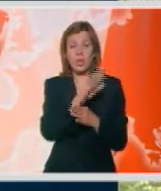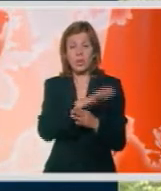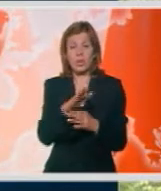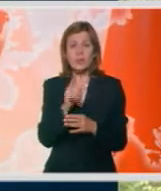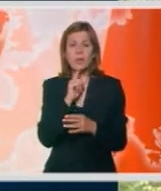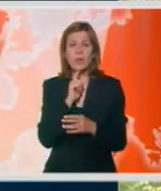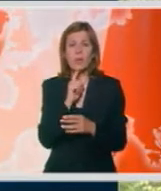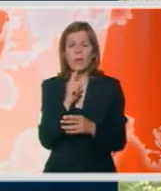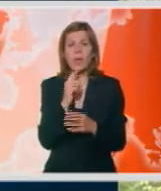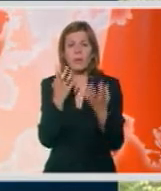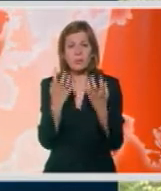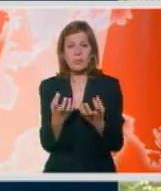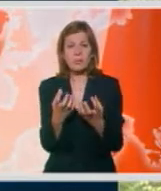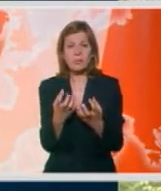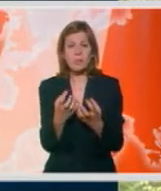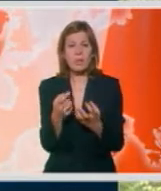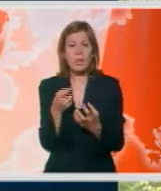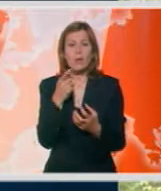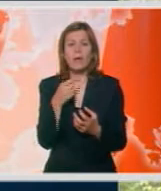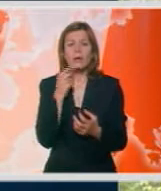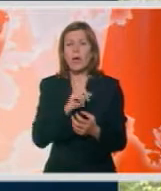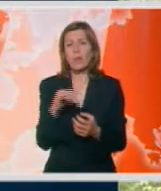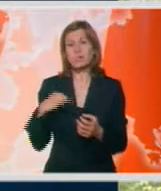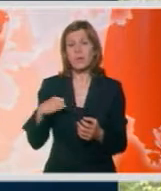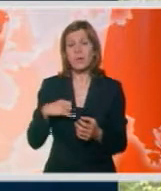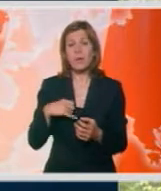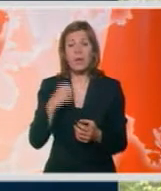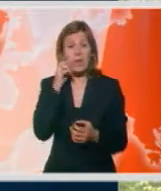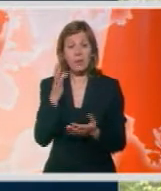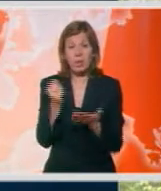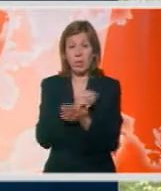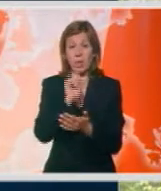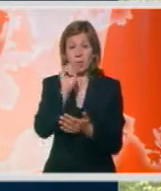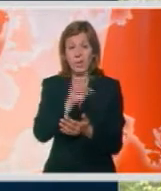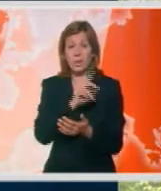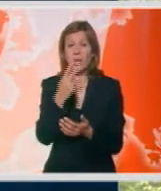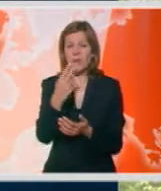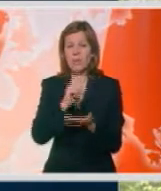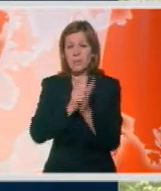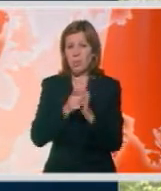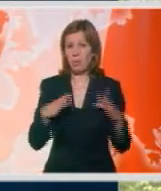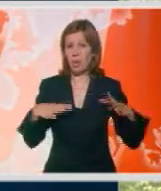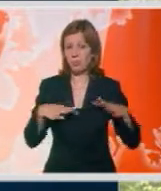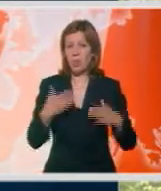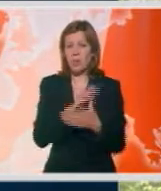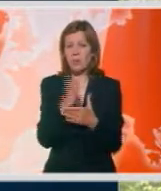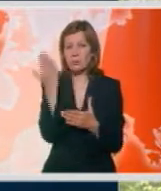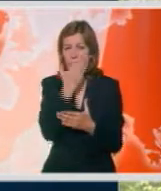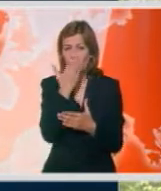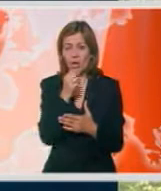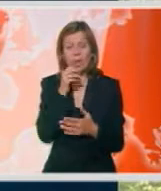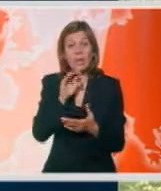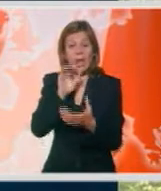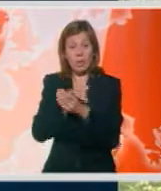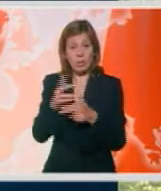suštinski, ni to pretrveno ih ne zanima, ali znate, kada dobijete 15-20 minuta odmora između časova i kada se kladionica